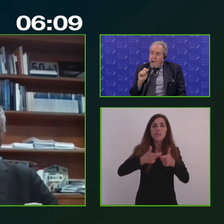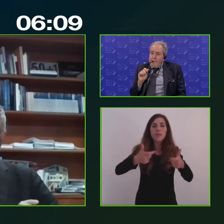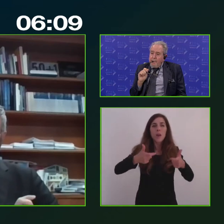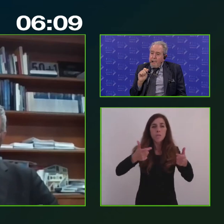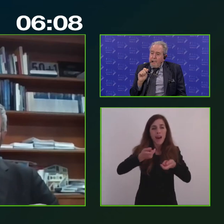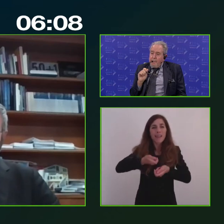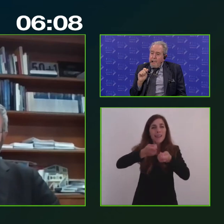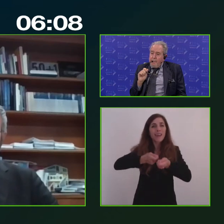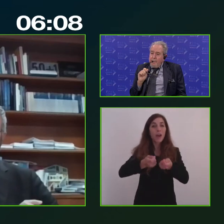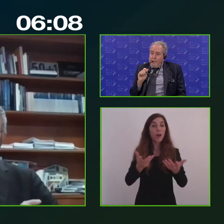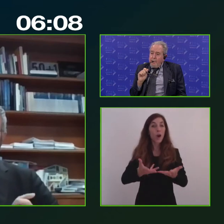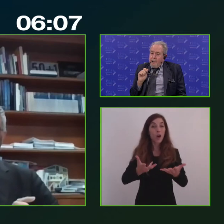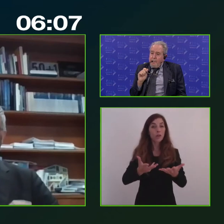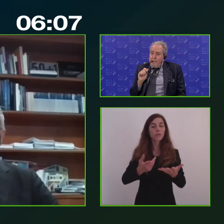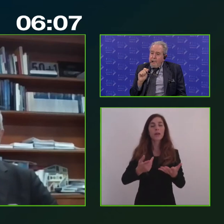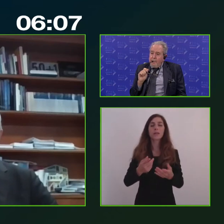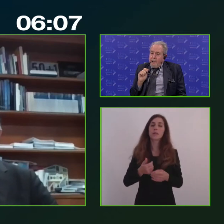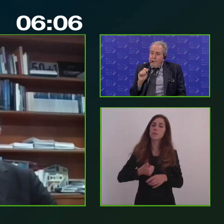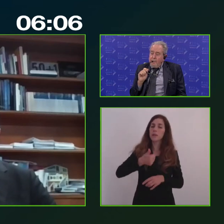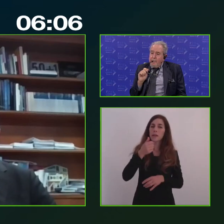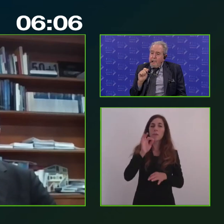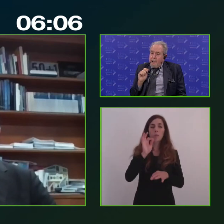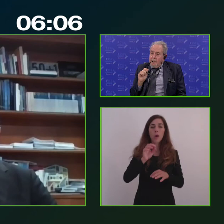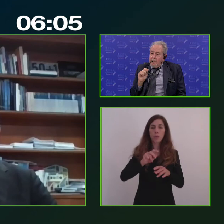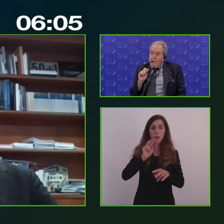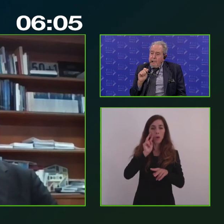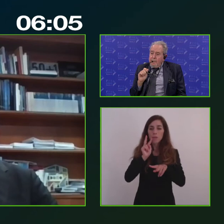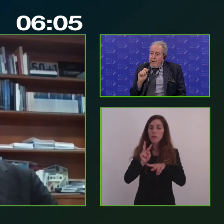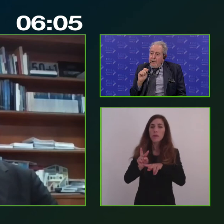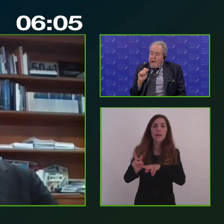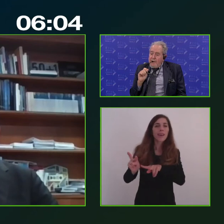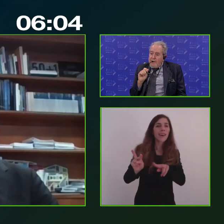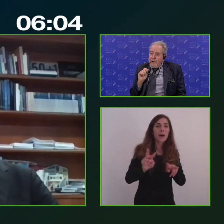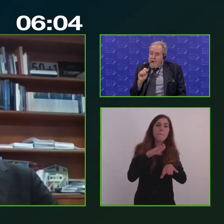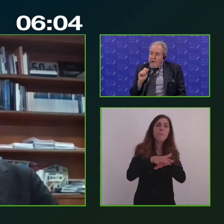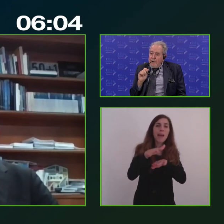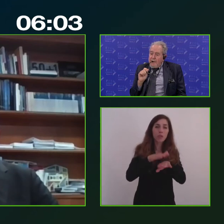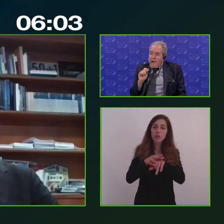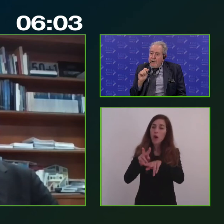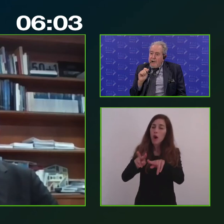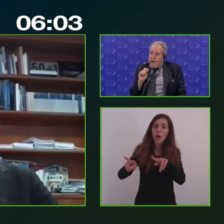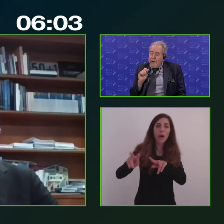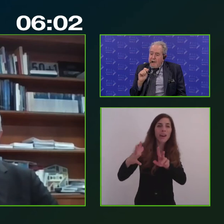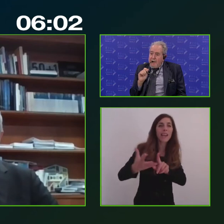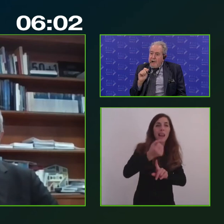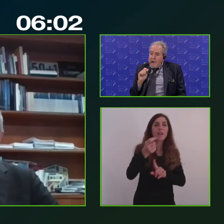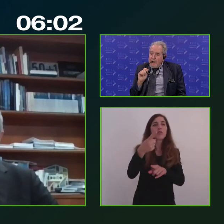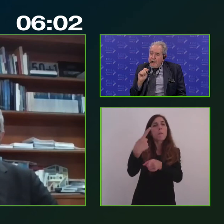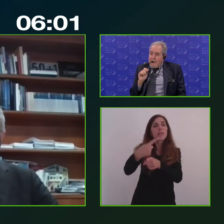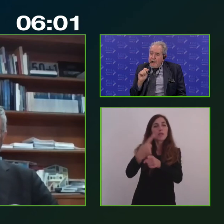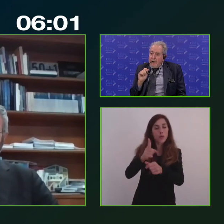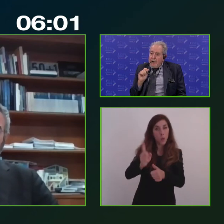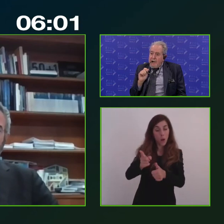adottare un metodo di rilevazione del bisogno da un lato, ma anche delle potenzialità, delle azioni dall